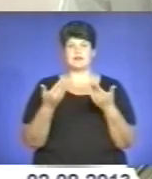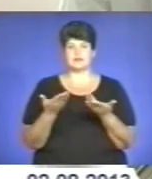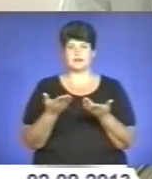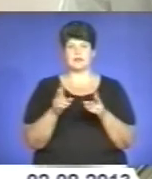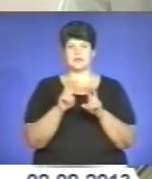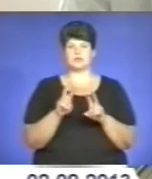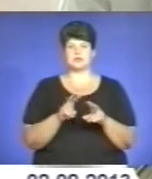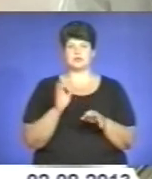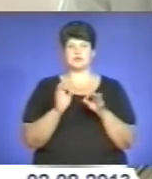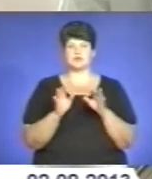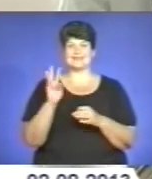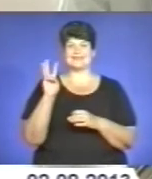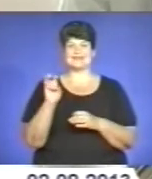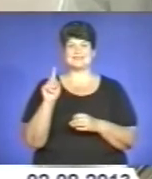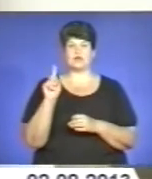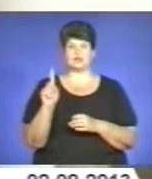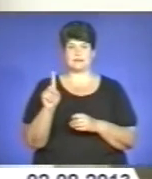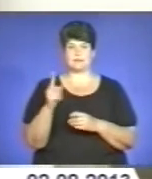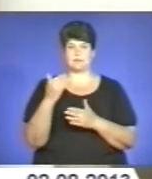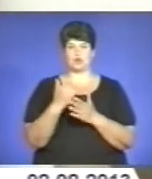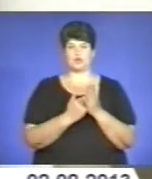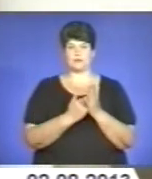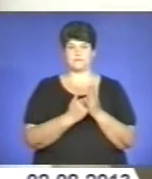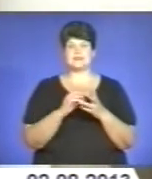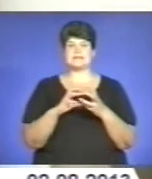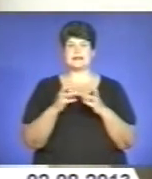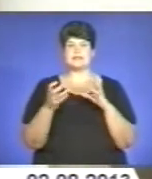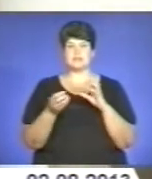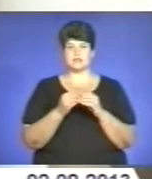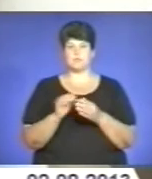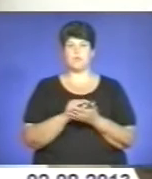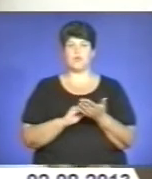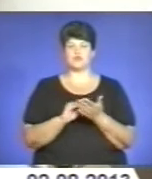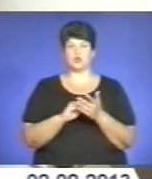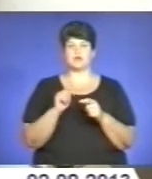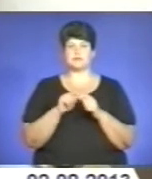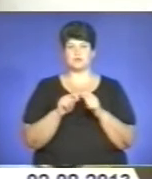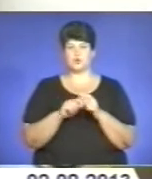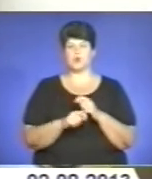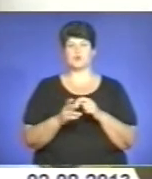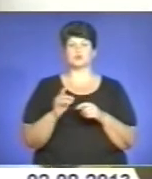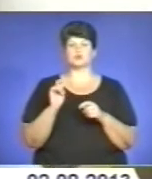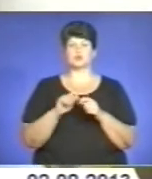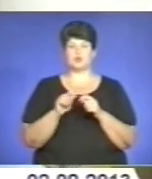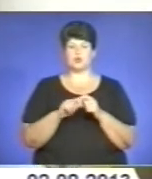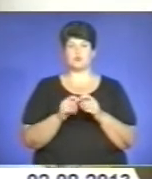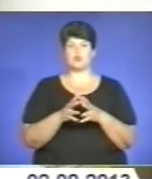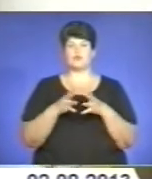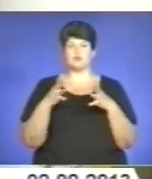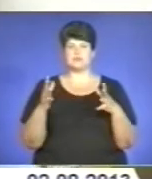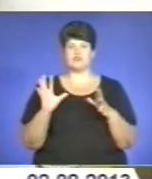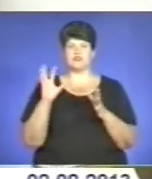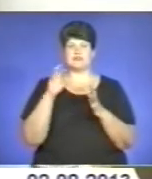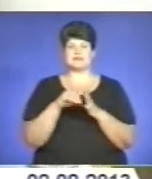суддів 301 протокол. За результатами повторних перевірок з контролю повноти виконання внесених